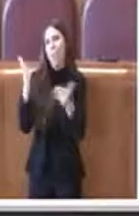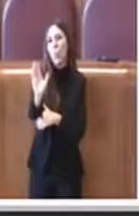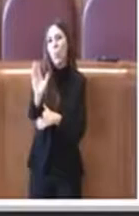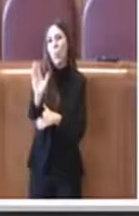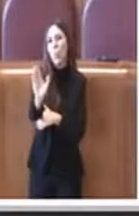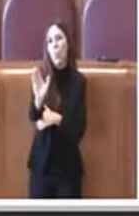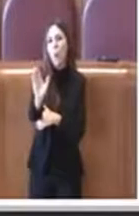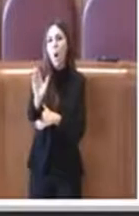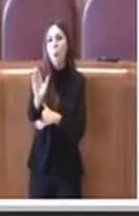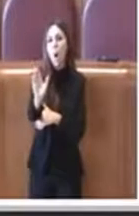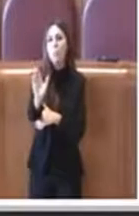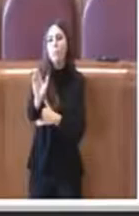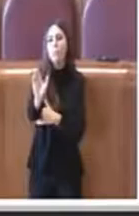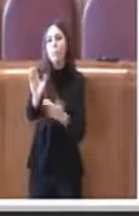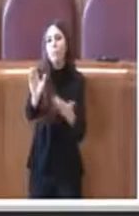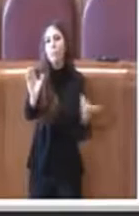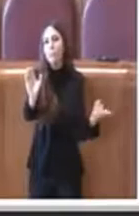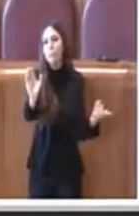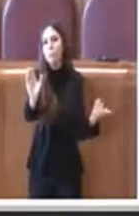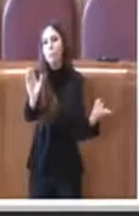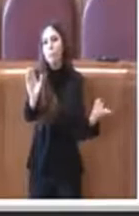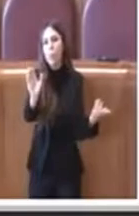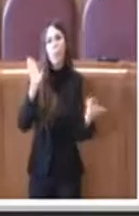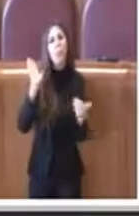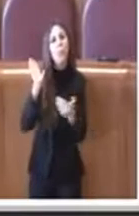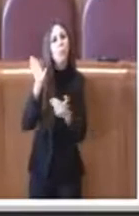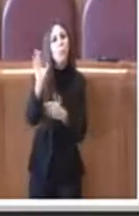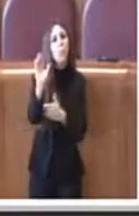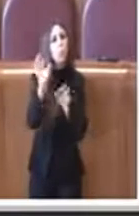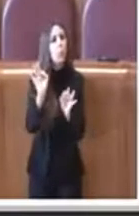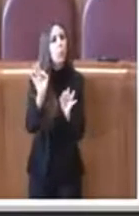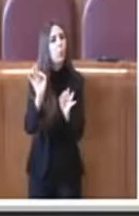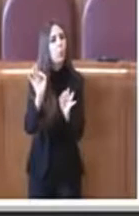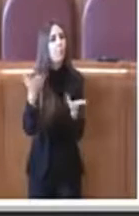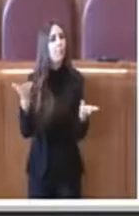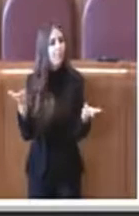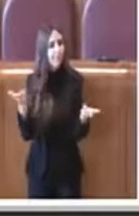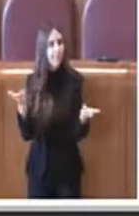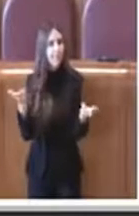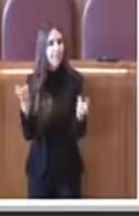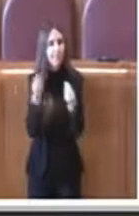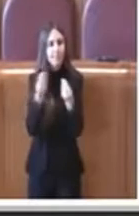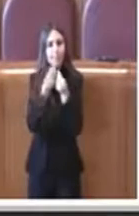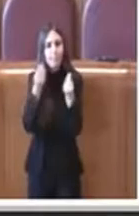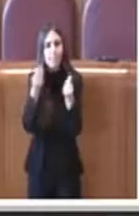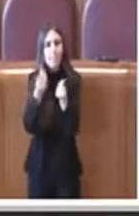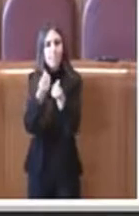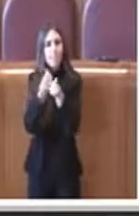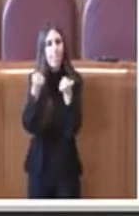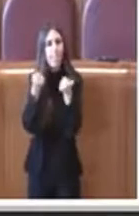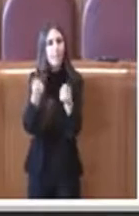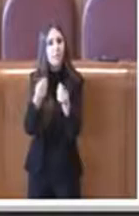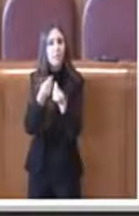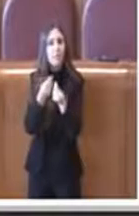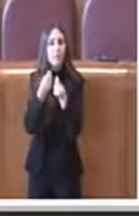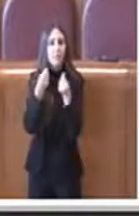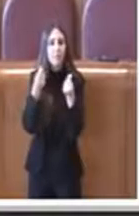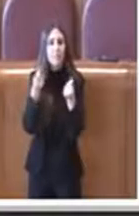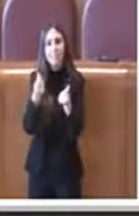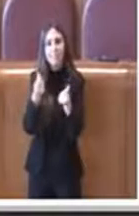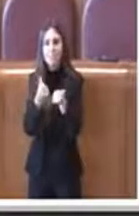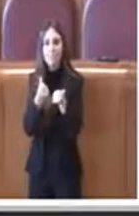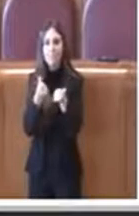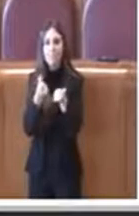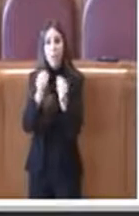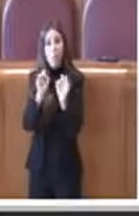la... è un futuro che riguarda la... è proprio sul